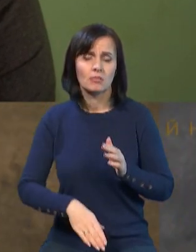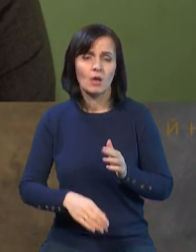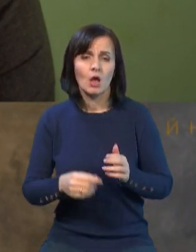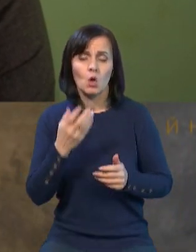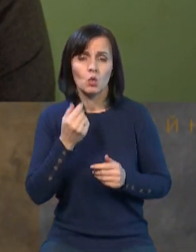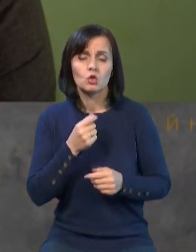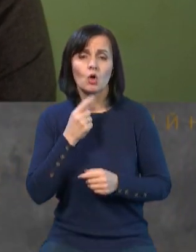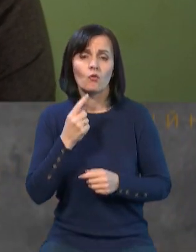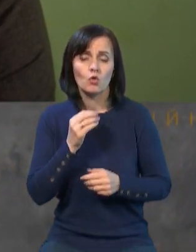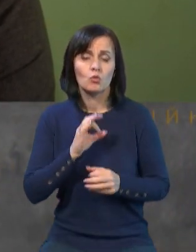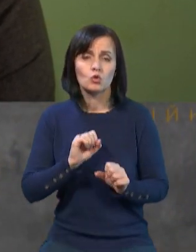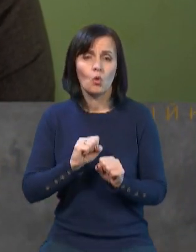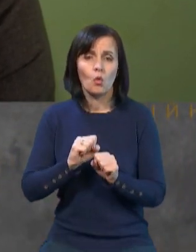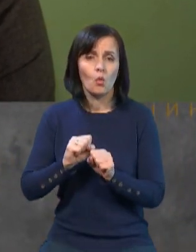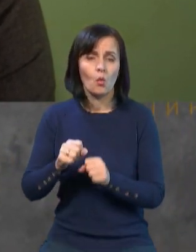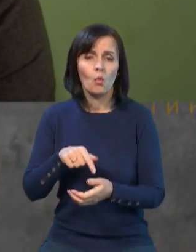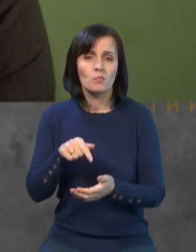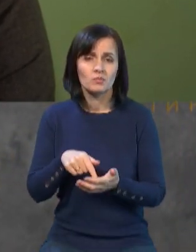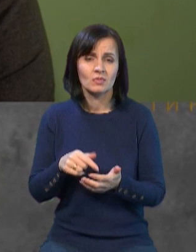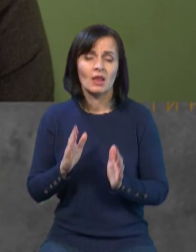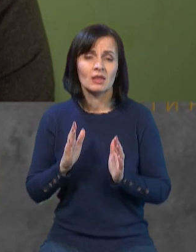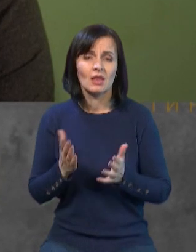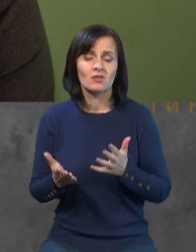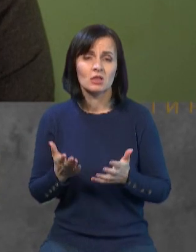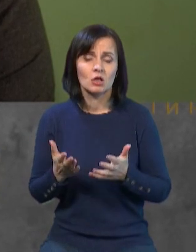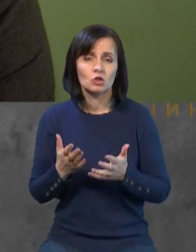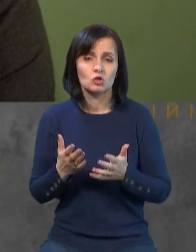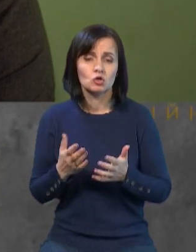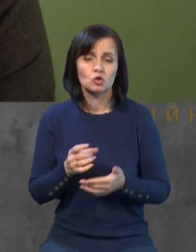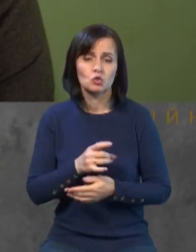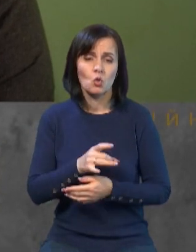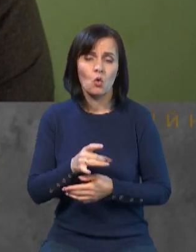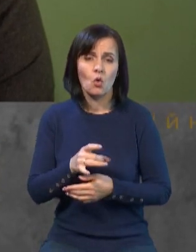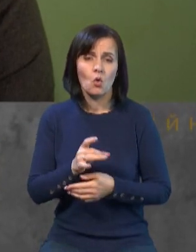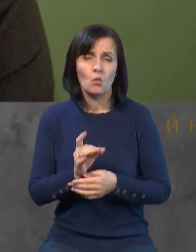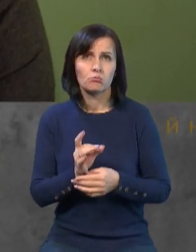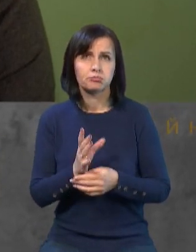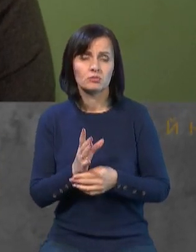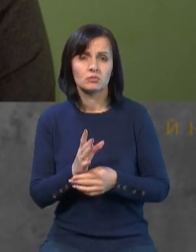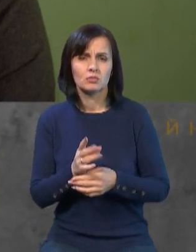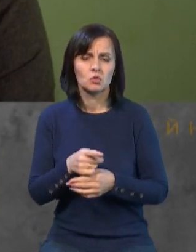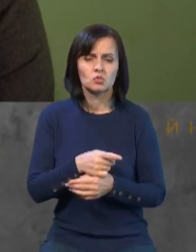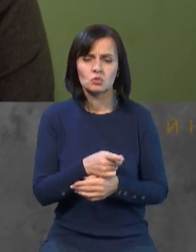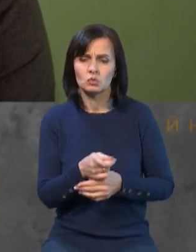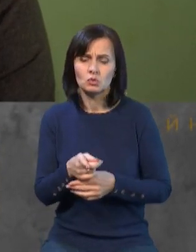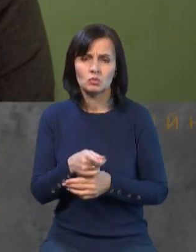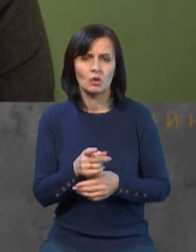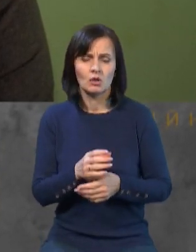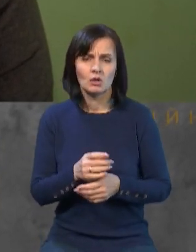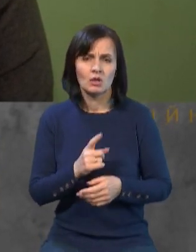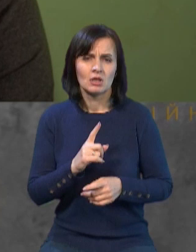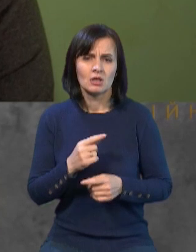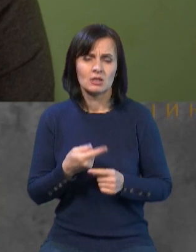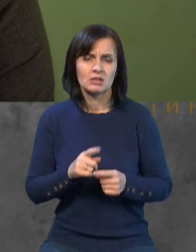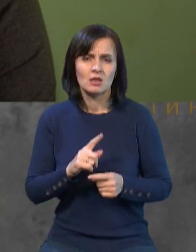то навіть якщо вона якось там відхилиться, то це не призведе до того, що, скажімо так, вона не впаде на саме місто. Тому, вкрай,